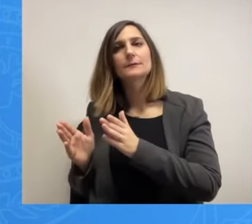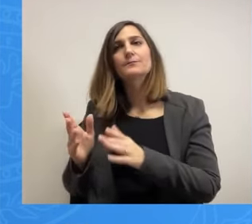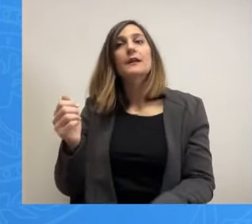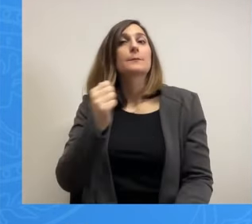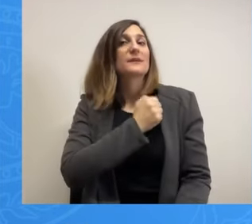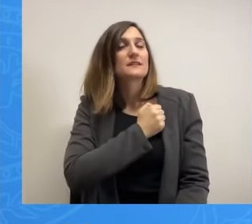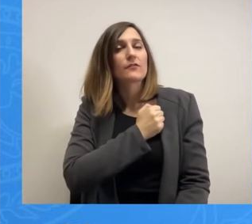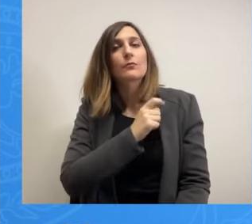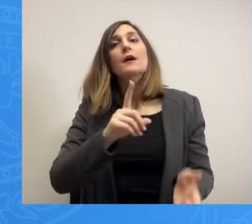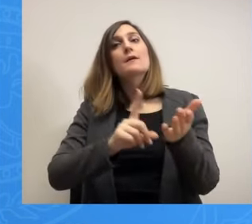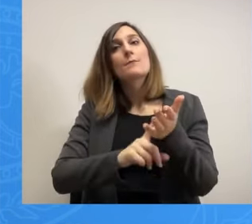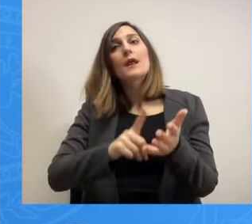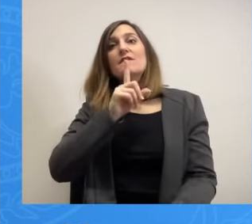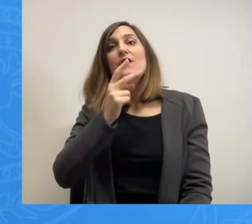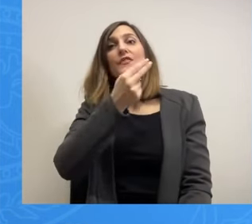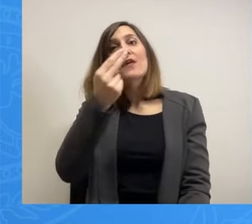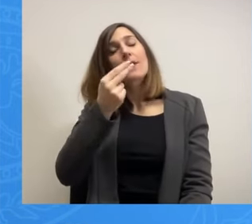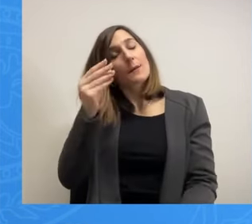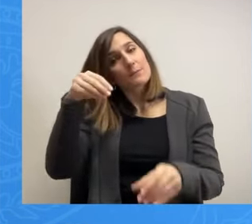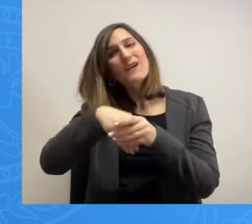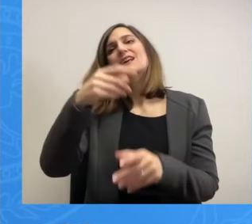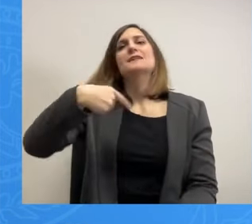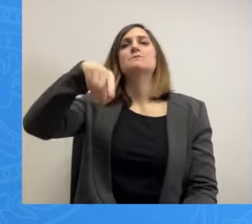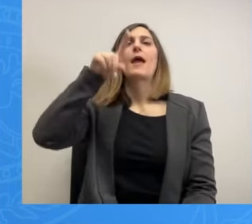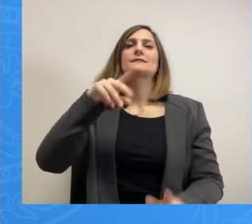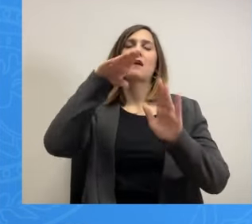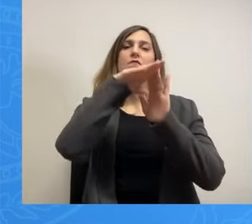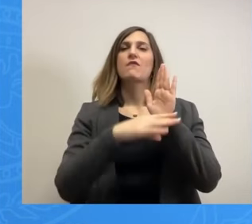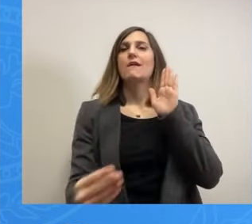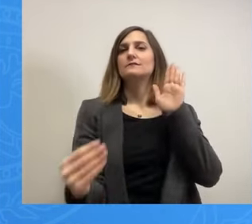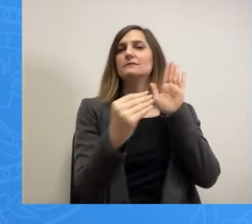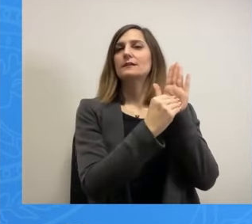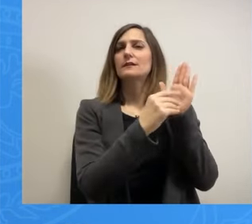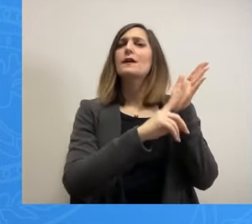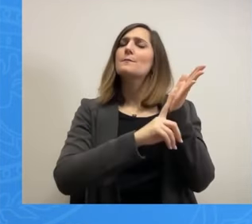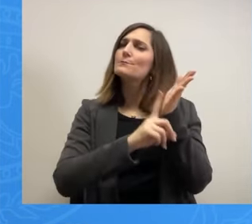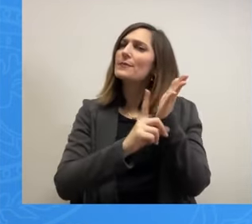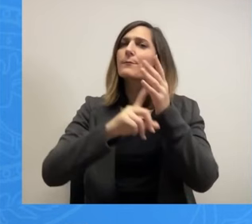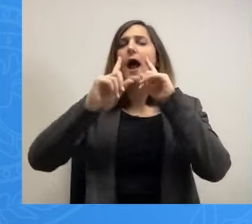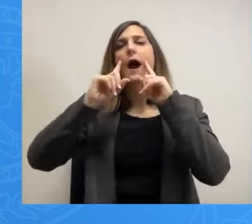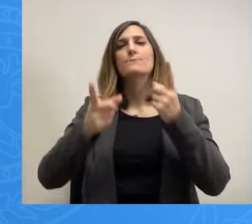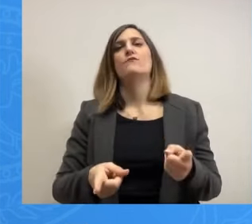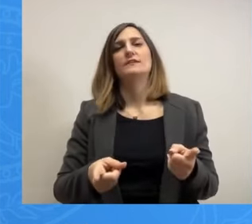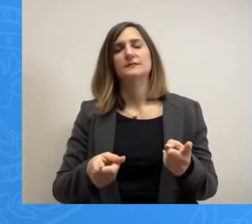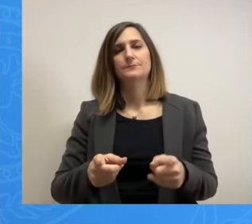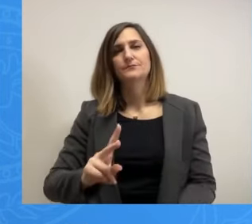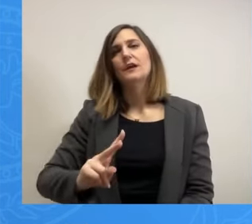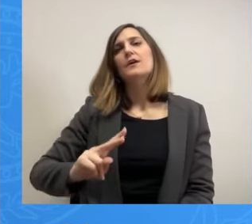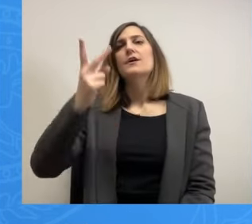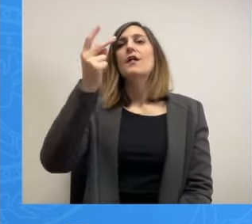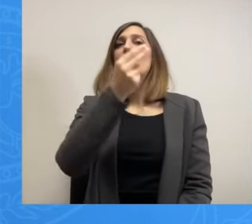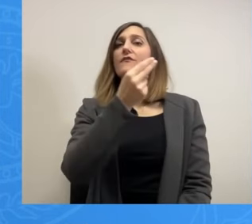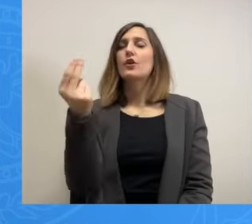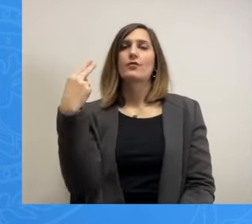έρθει το θέμα εντός συμμυρισίας και να απαρθεί τέτοια απόφαση. Δεύτερο θέμα, πολύ